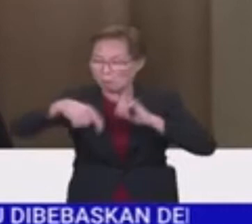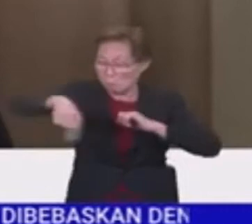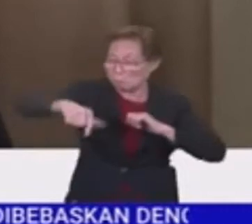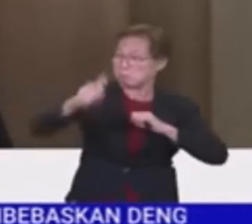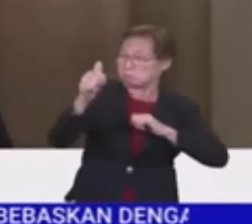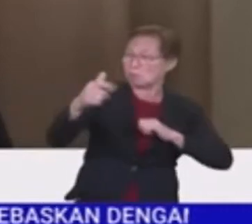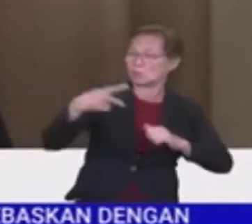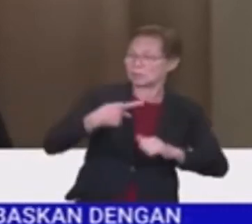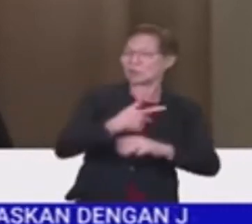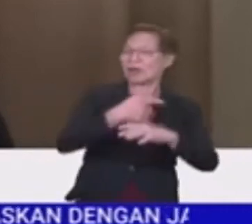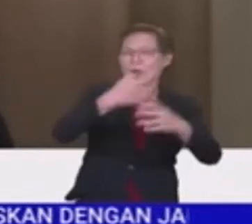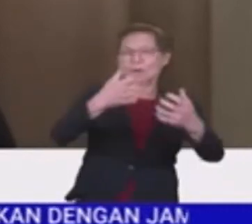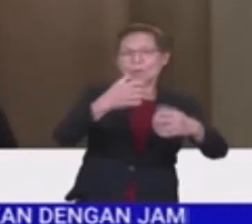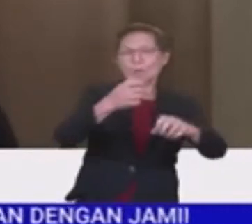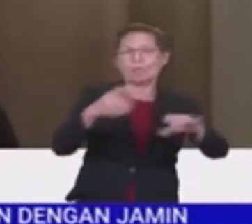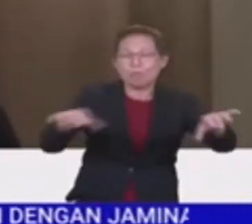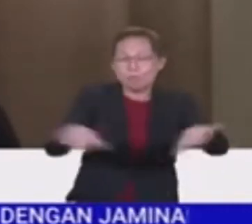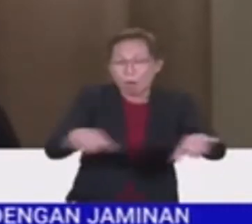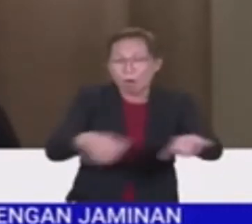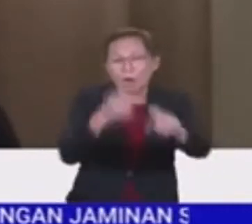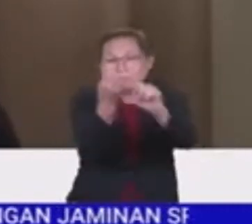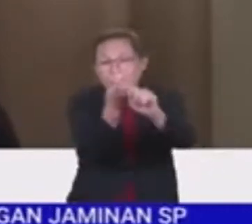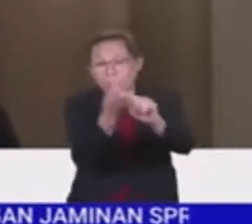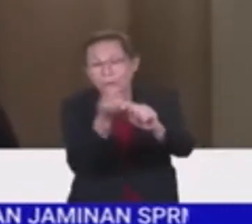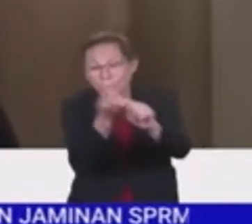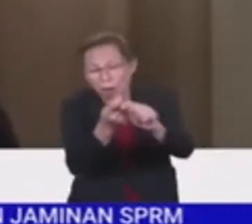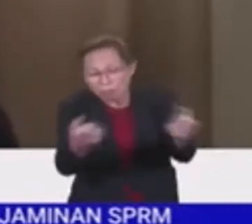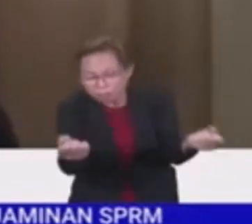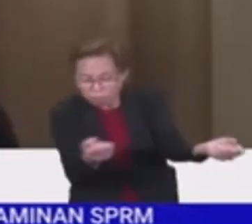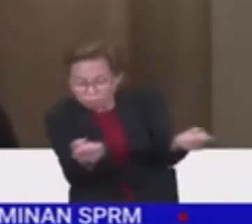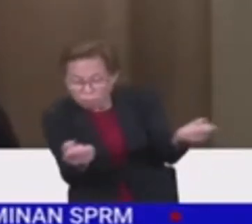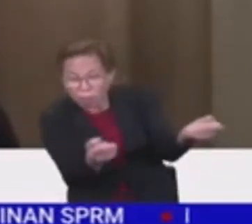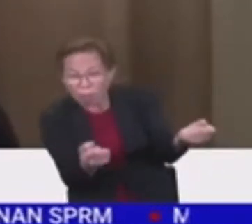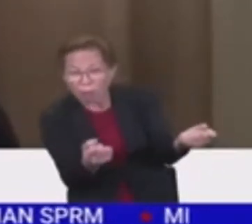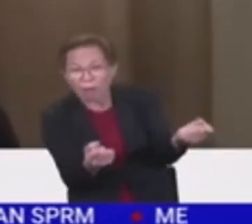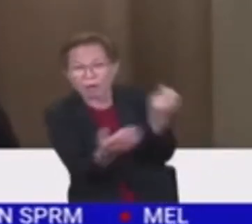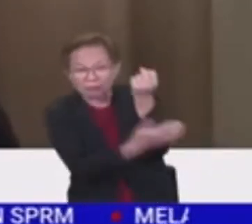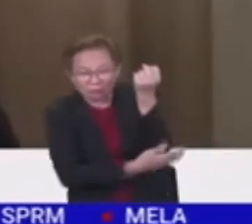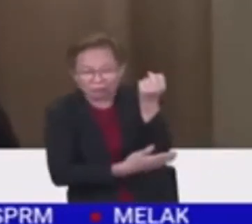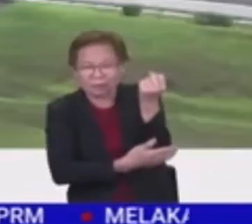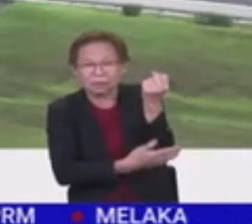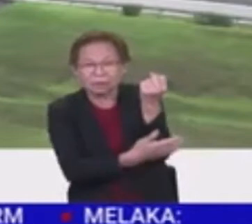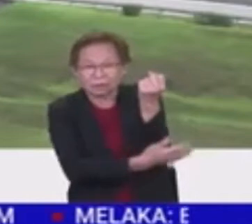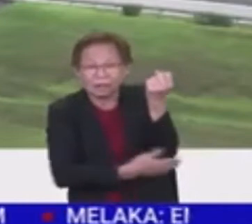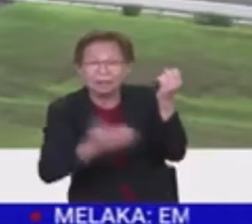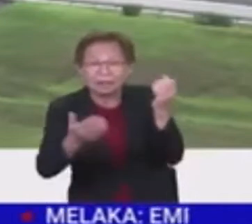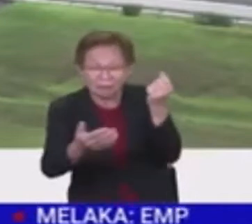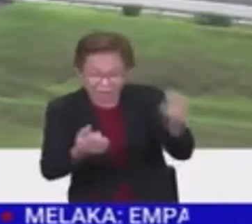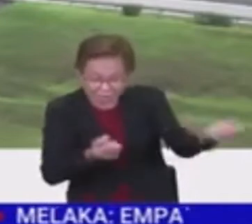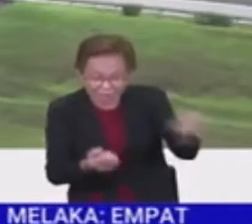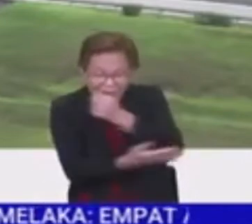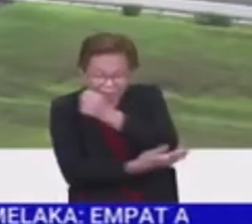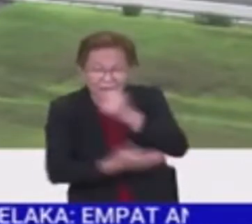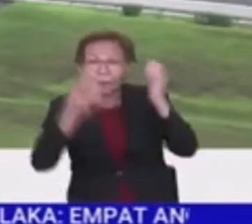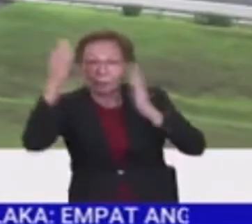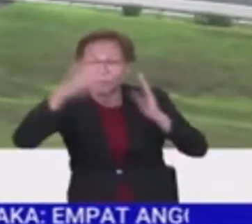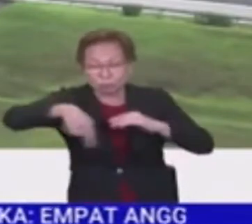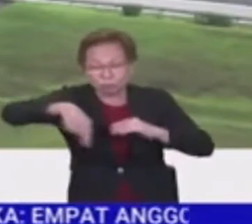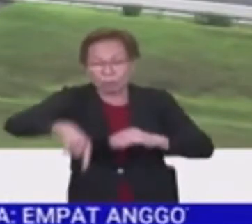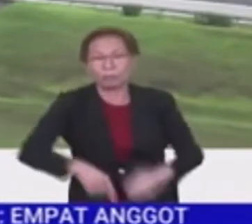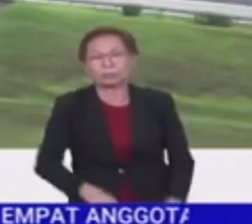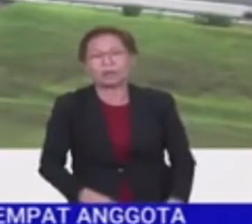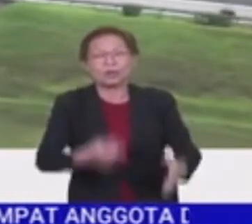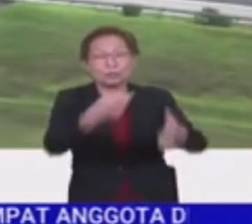maka kita dapat mengeluarkan kenderaan juga yang kenderaan negara yang berkualiti. Dari